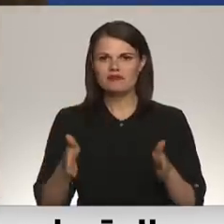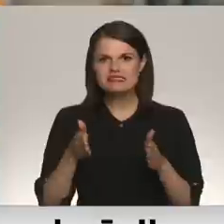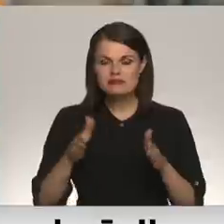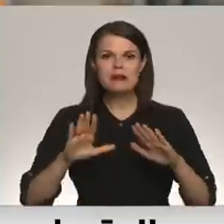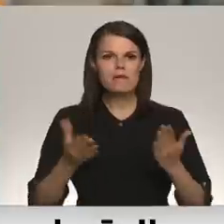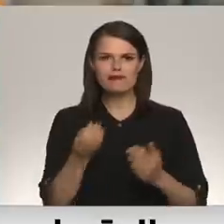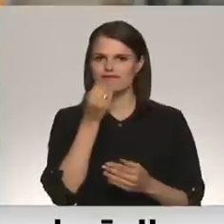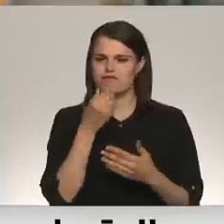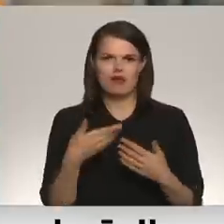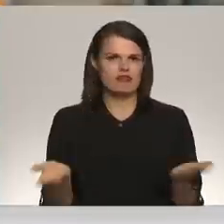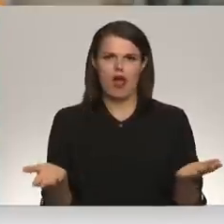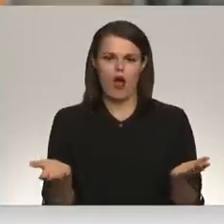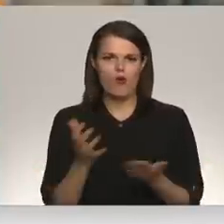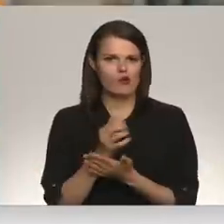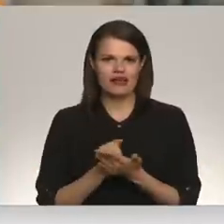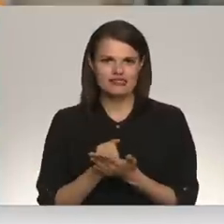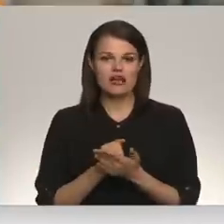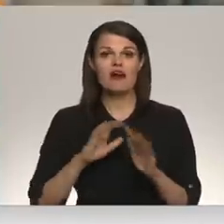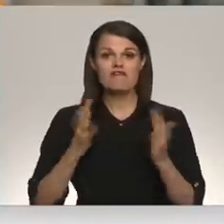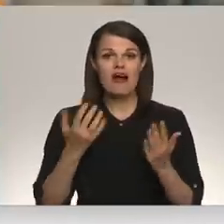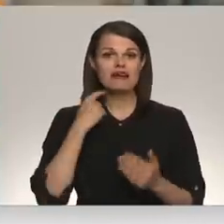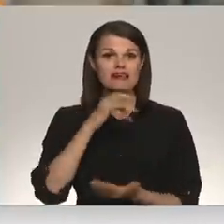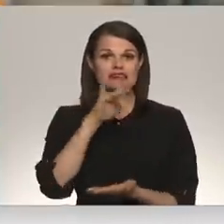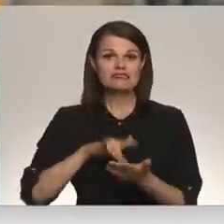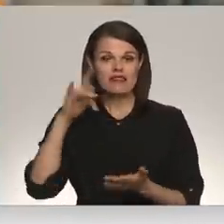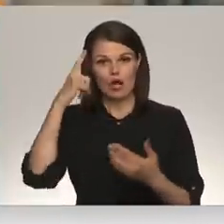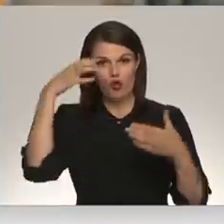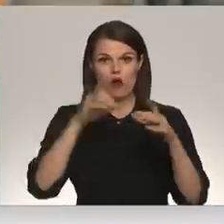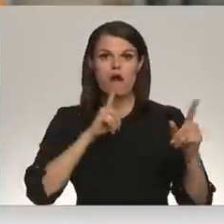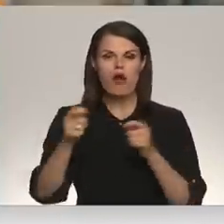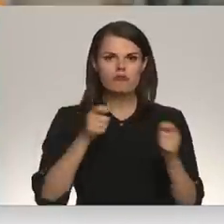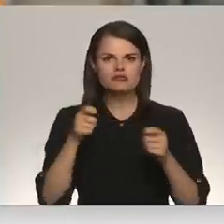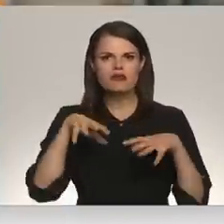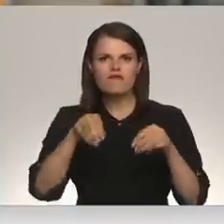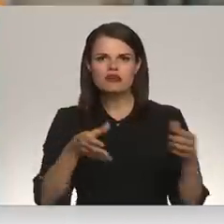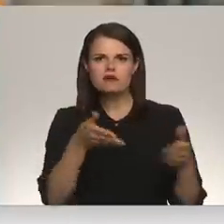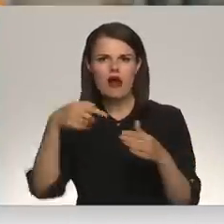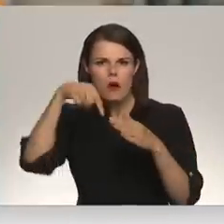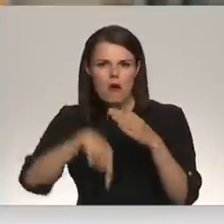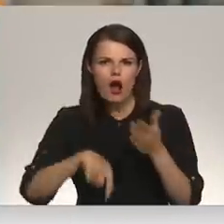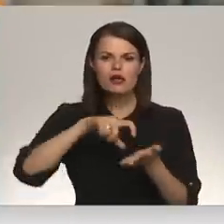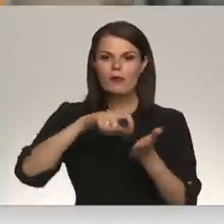nav. Vai Rīgas domas centrālā administrācija veic, kad pagrabtālpā šeit